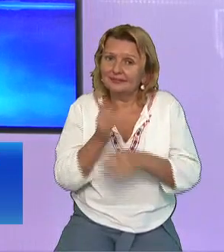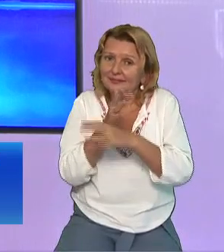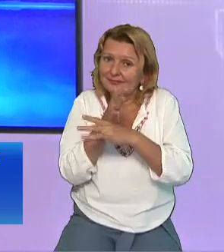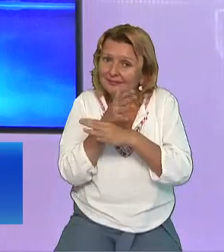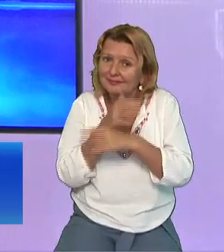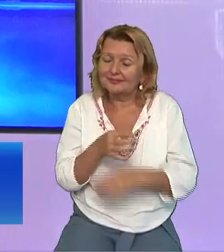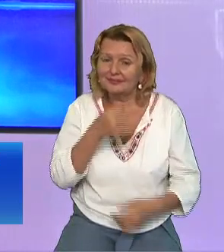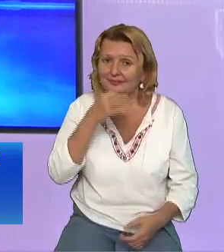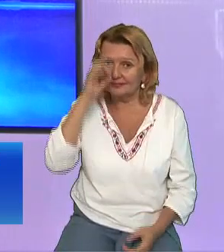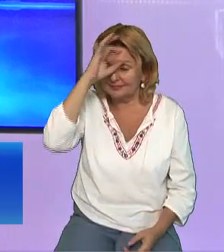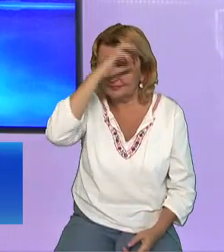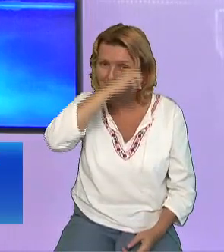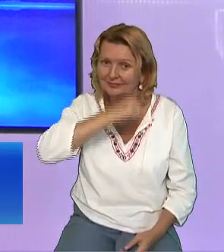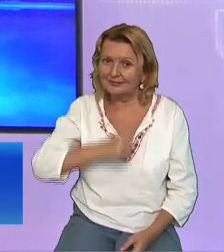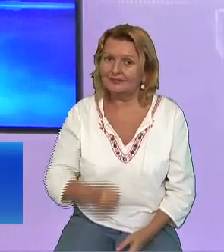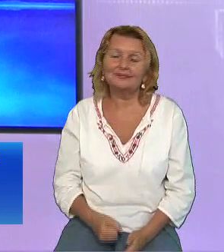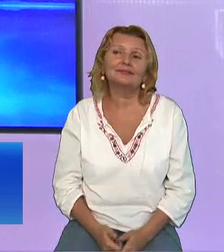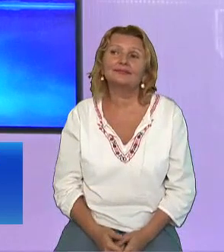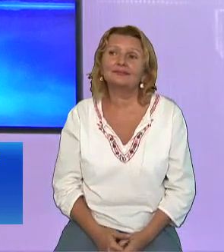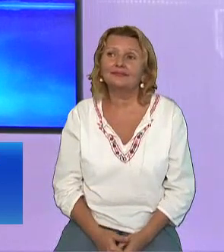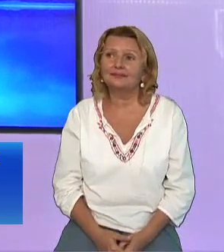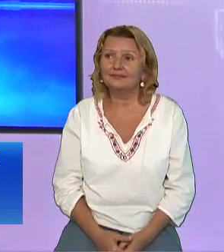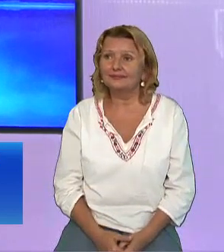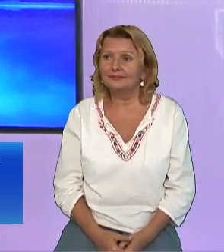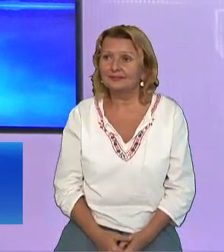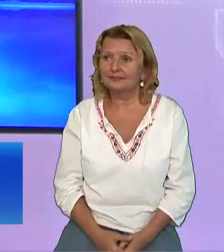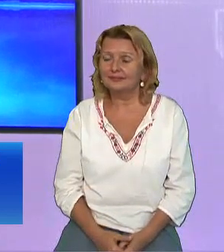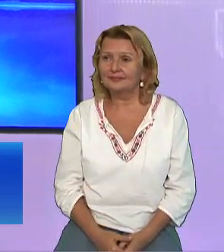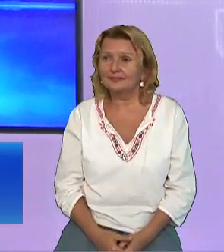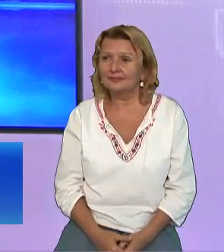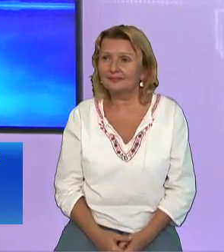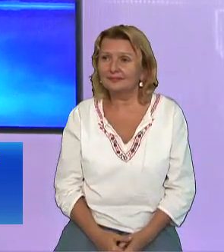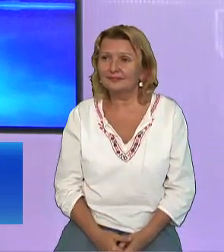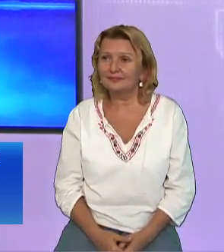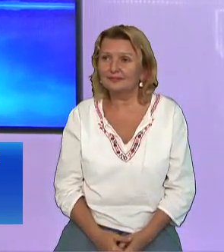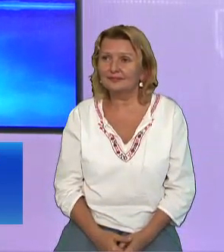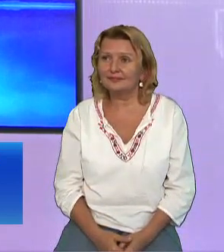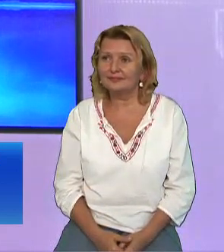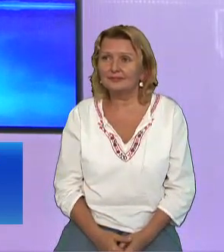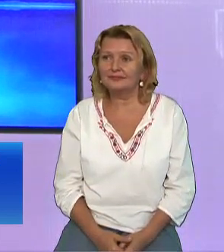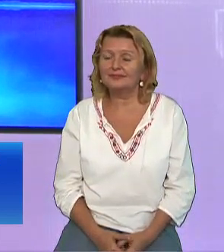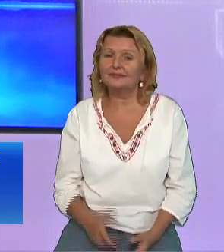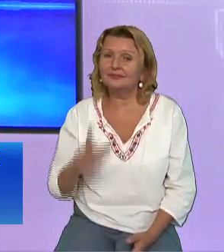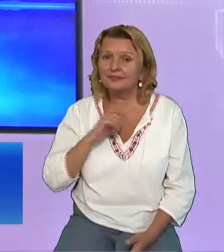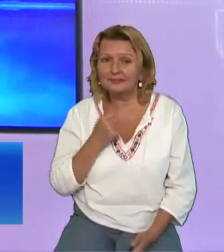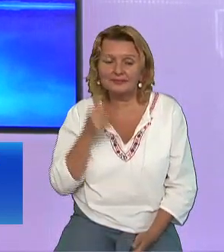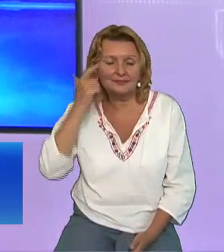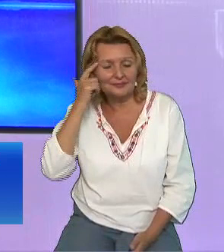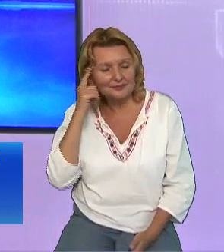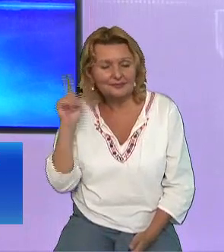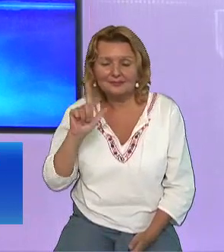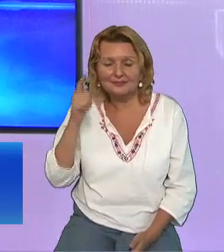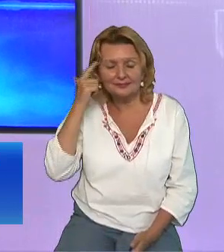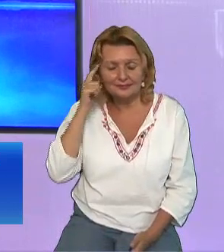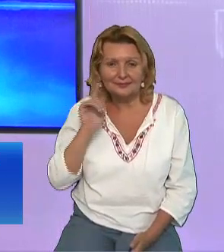Să atragă atenția Asupra unei zile Pe care El a pus-o deoparte Desigur că Puteți să comentați Să ziceți ce vreți Nu mă interesează Acesta este